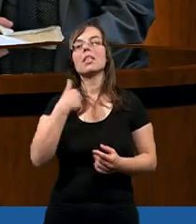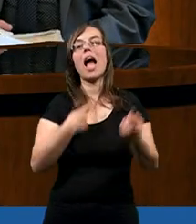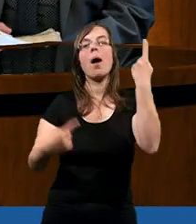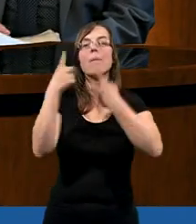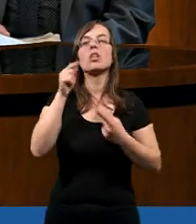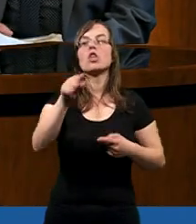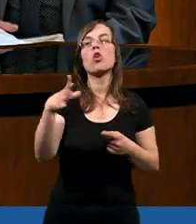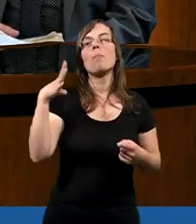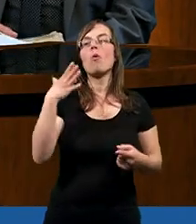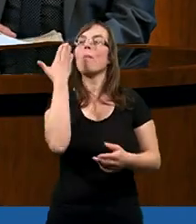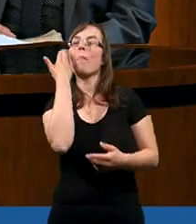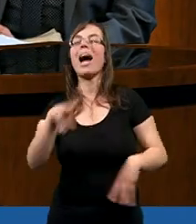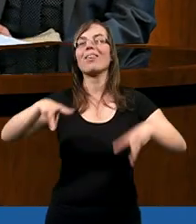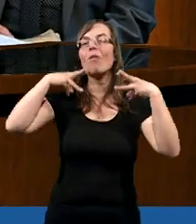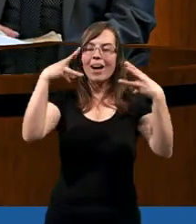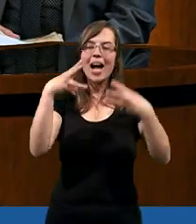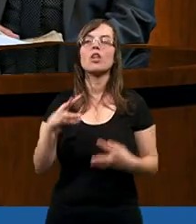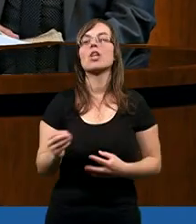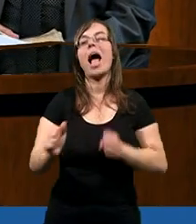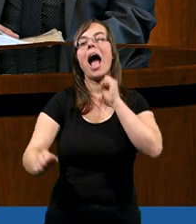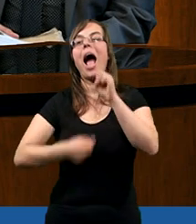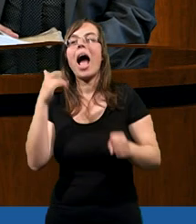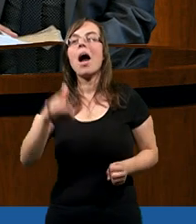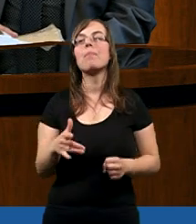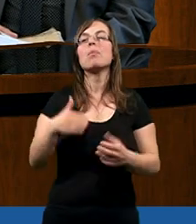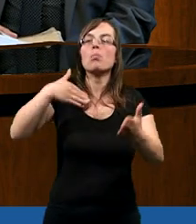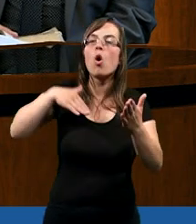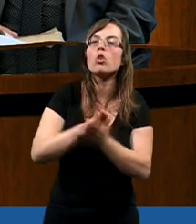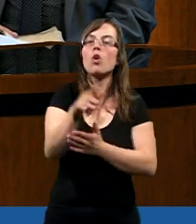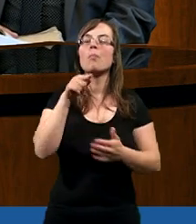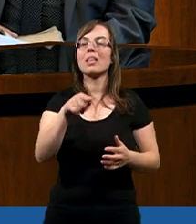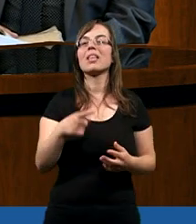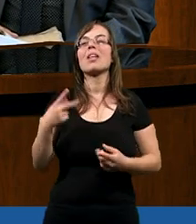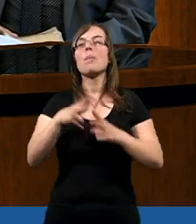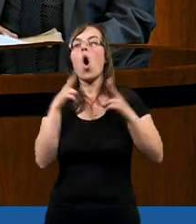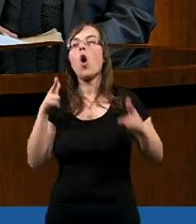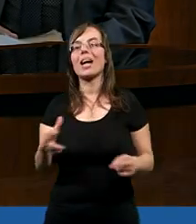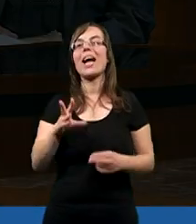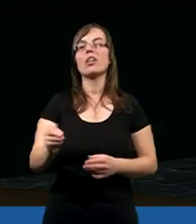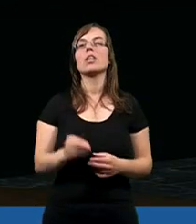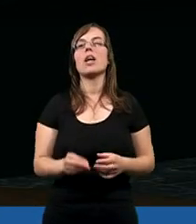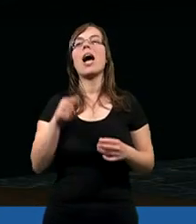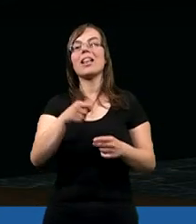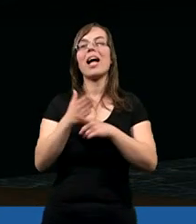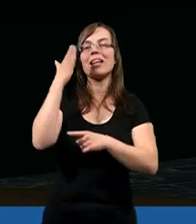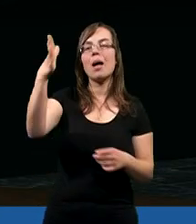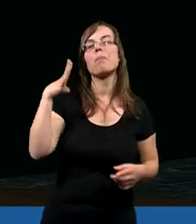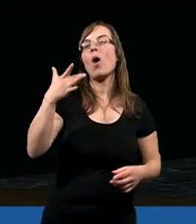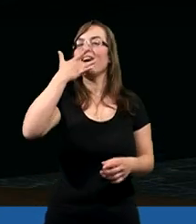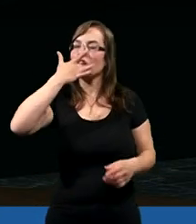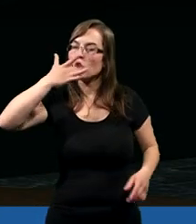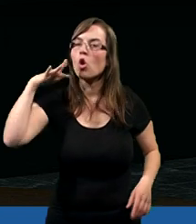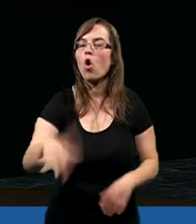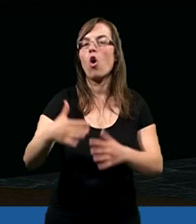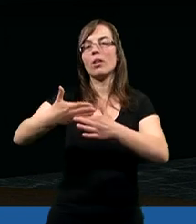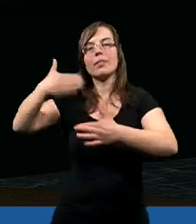Ja myślę, że to było bardzo istotne, aby w tym początkowym okresie ta nadzieja była